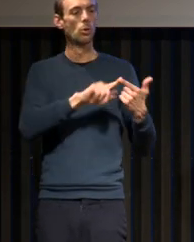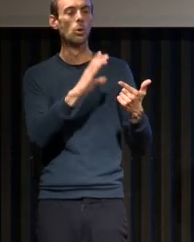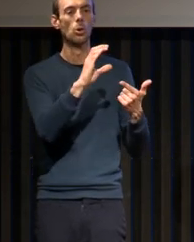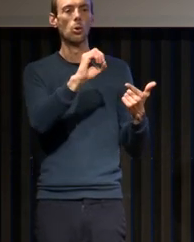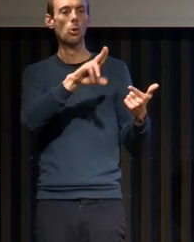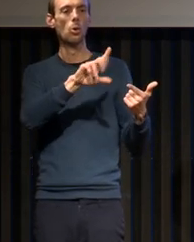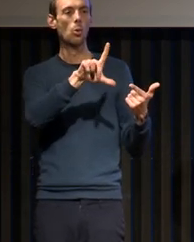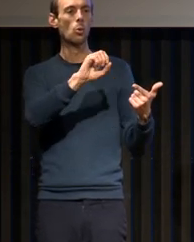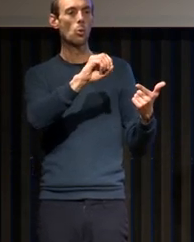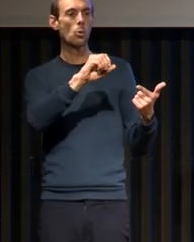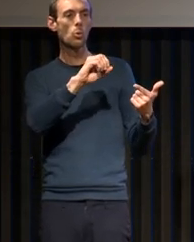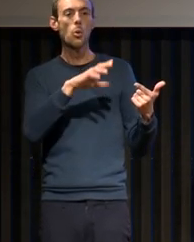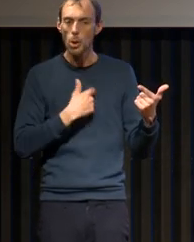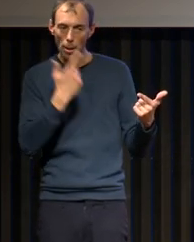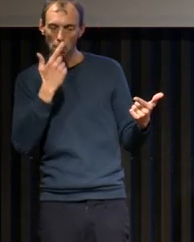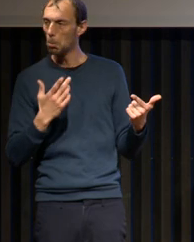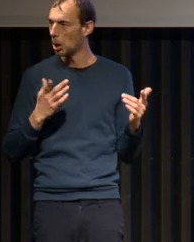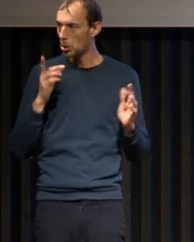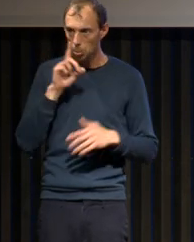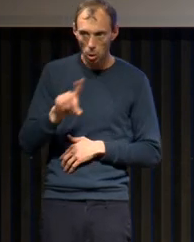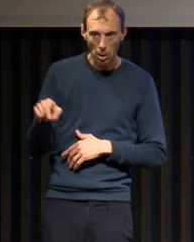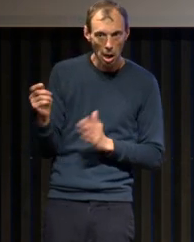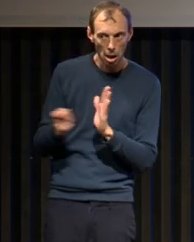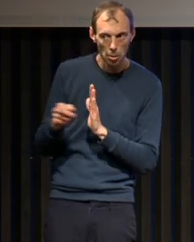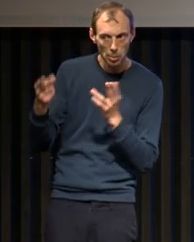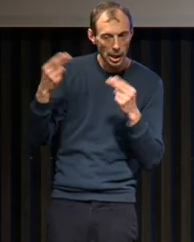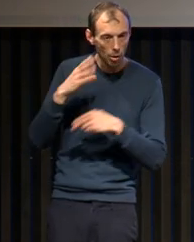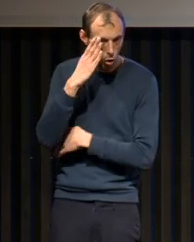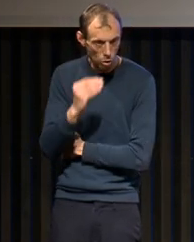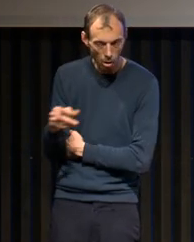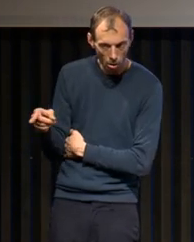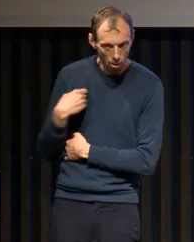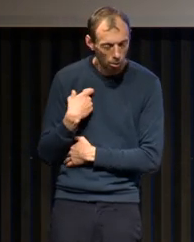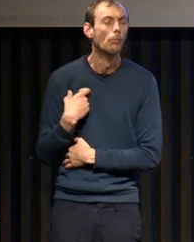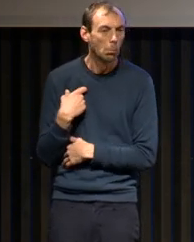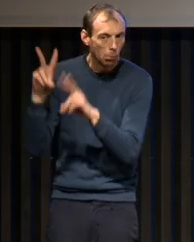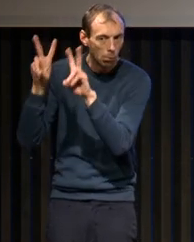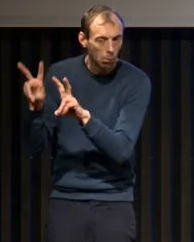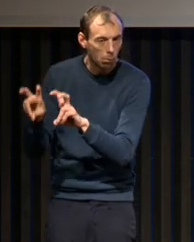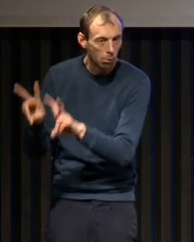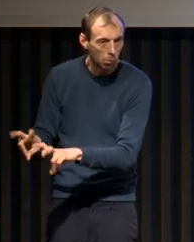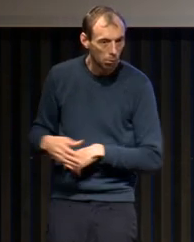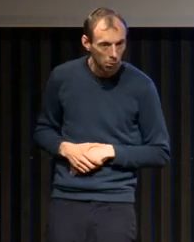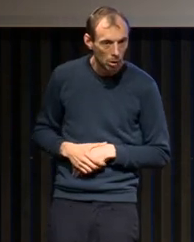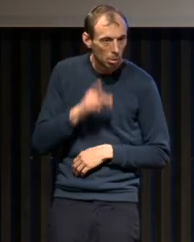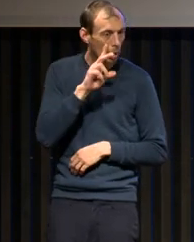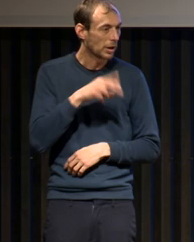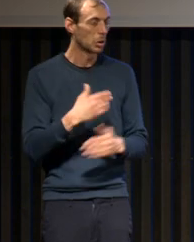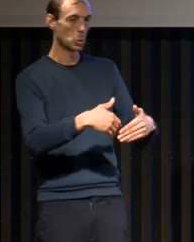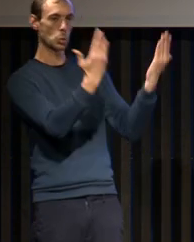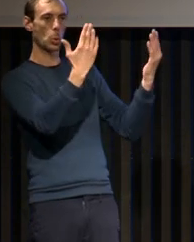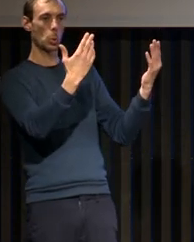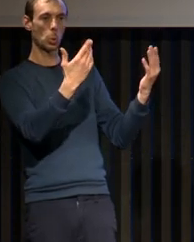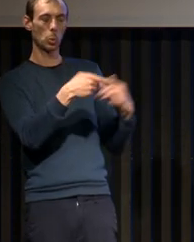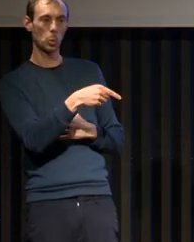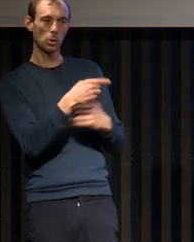pendant que les sujets dorment ? Et là, ils commencent à se rendre compte qu'en fait, ces sujets qui s'endorment la journée, en fait, sont des sujets qui se réveillent quand ils